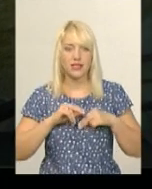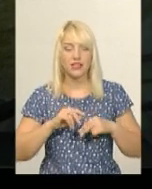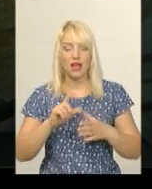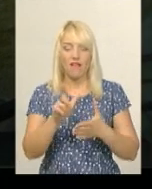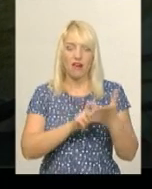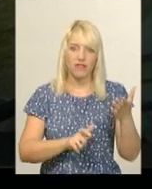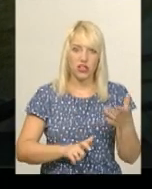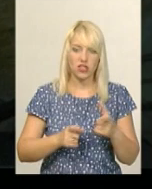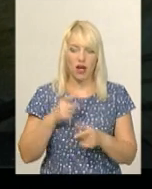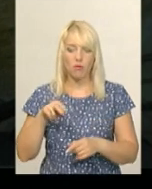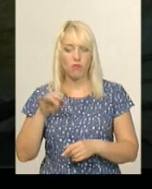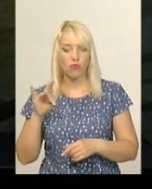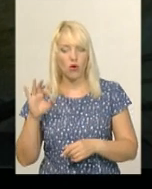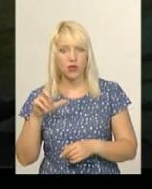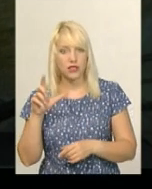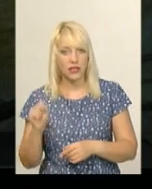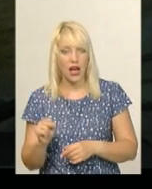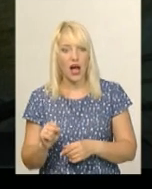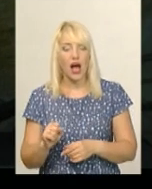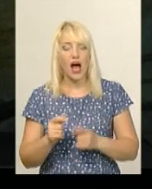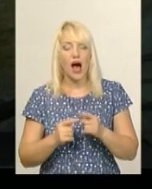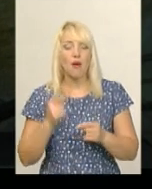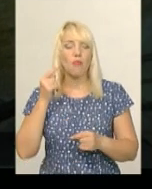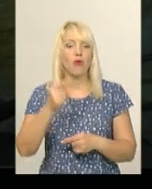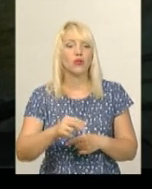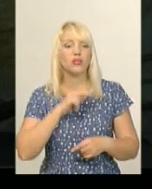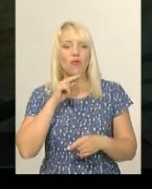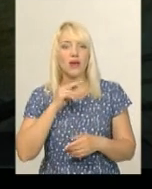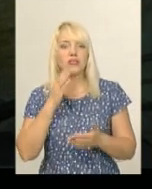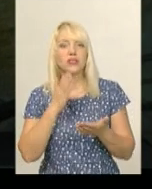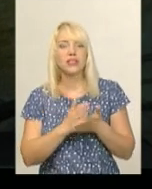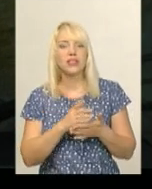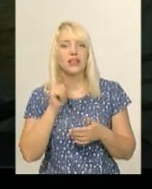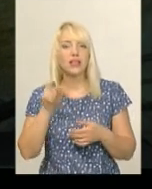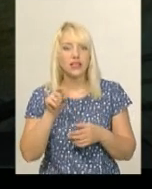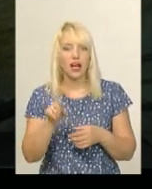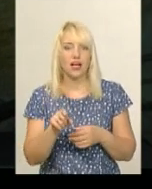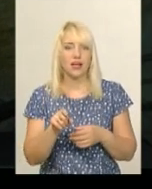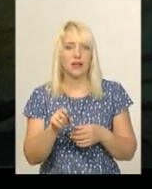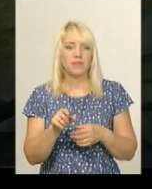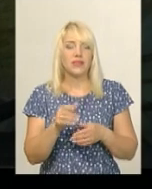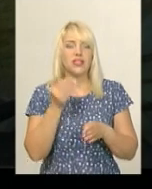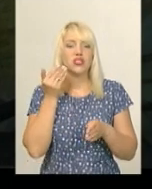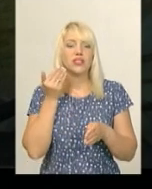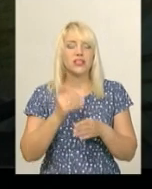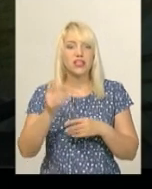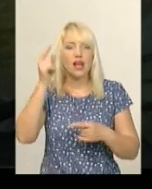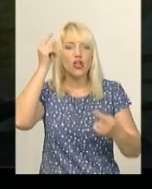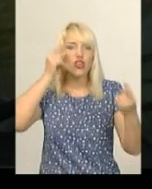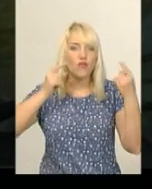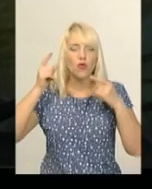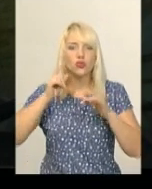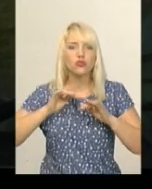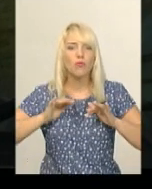увагою залишається ота велика підводна частина айсберга, такий творчий процес,